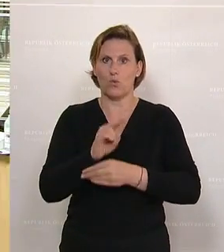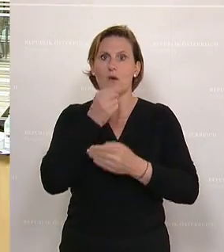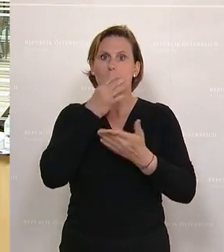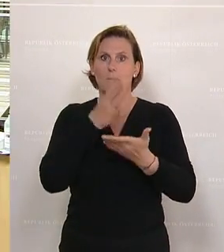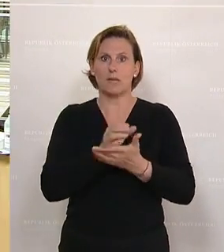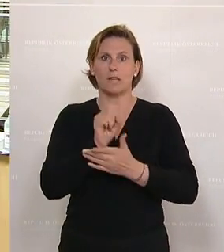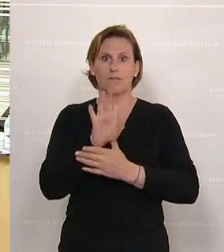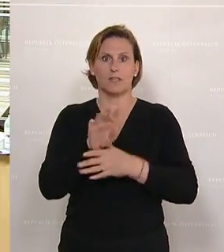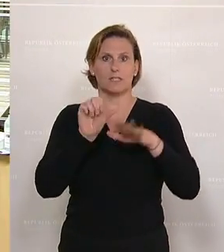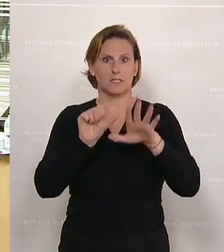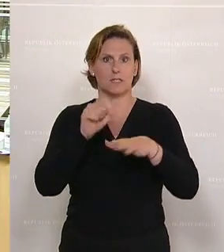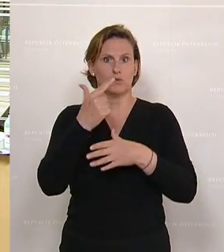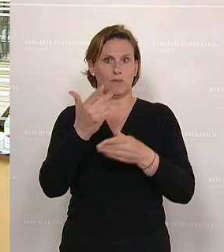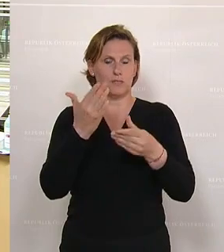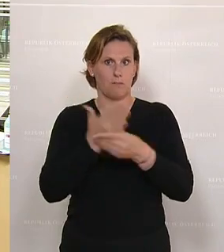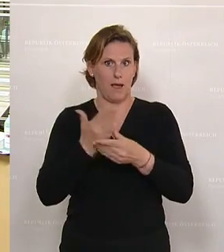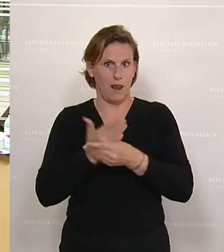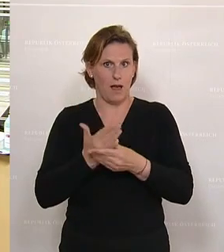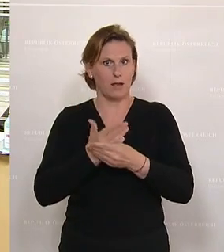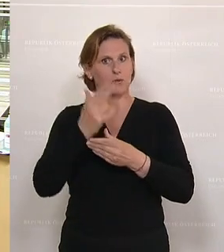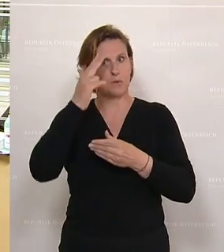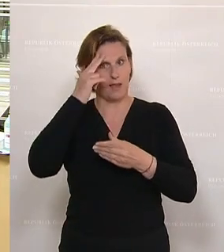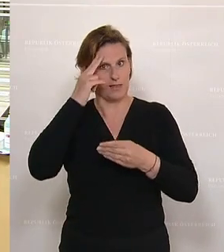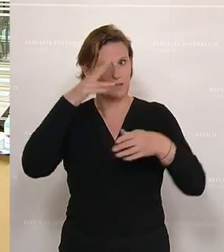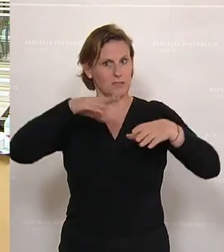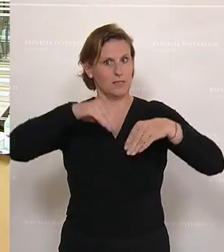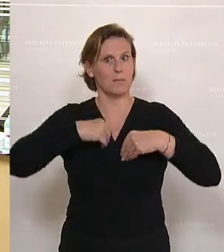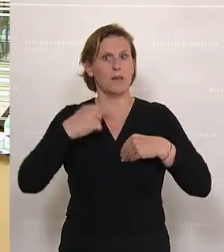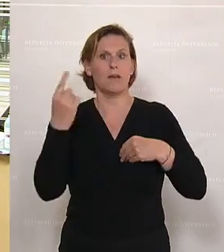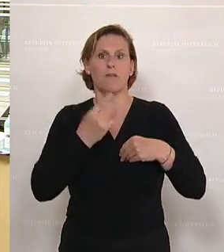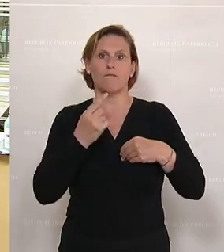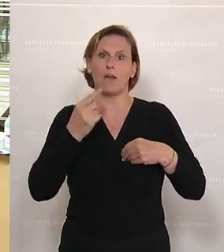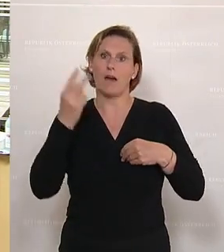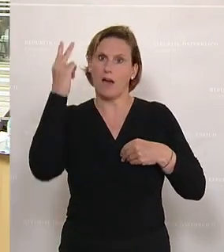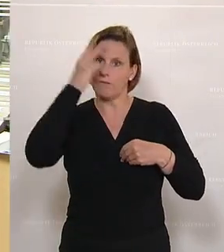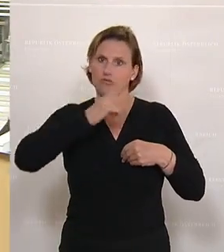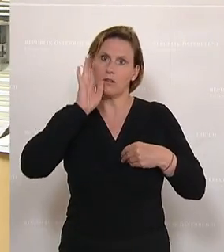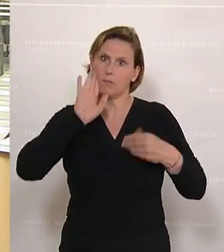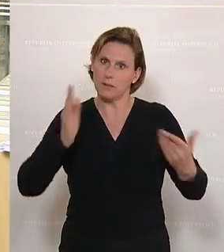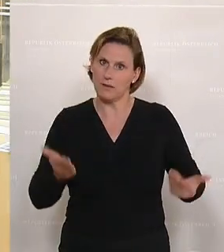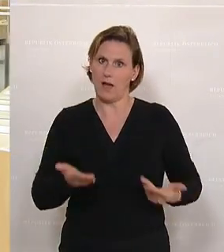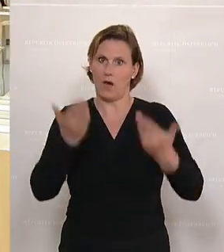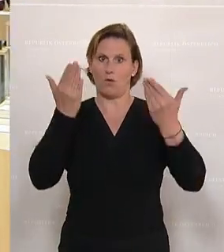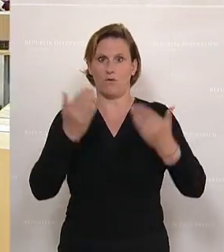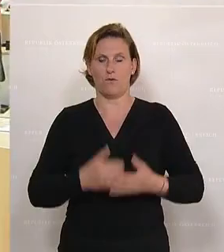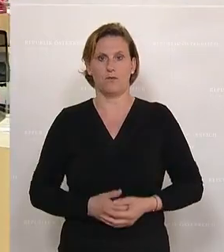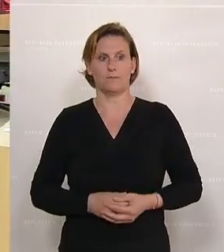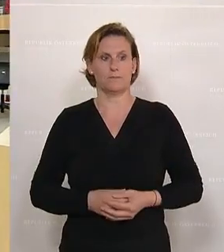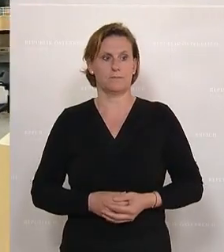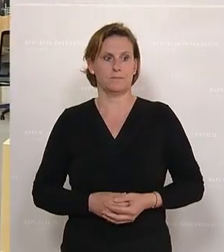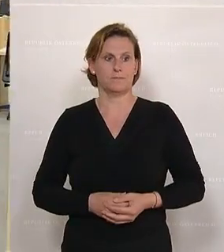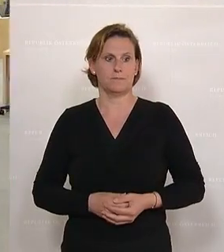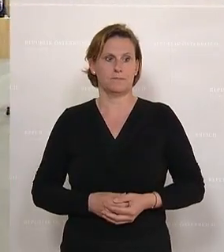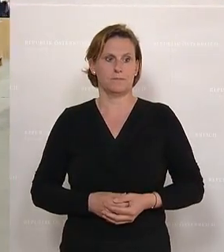und 4 die Novellen zum Energielenkungs und zum Gaswirtschaftsgesetz. In Notfällen kann der Staat auf in Österreich lagendes Gas